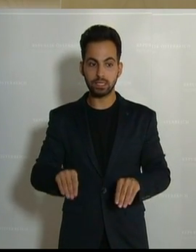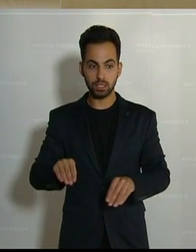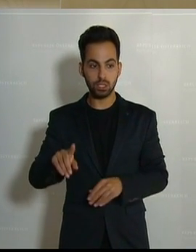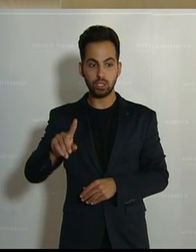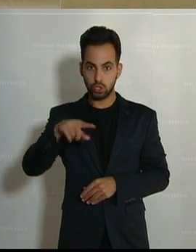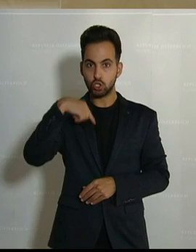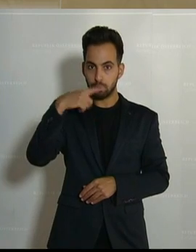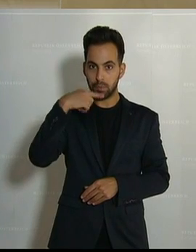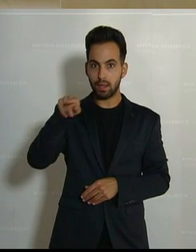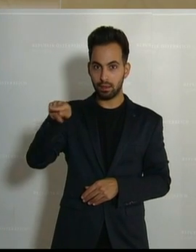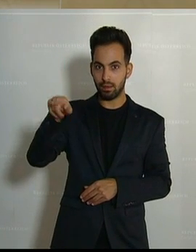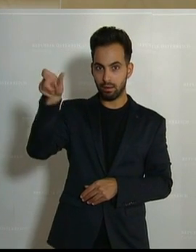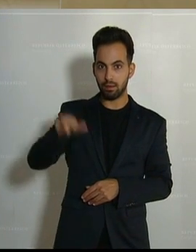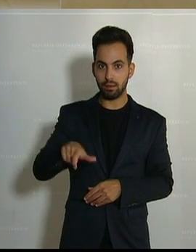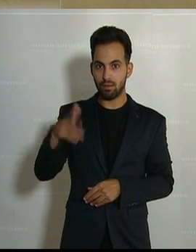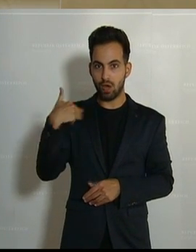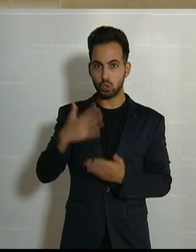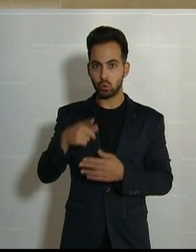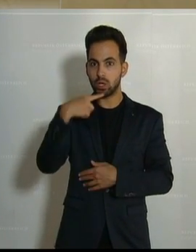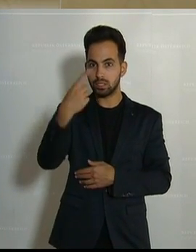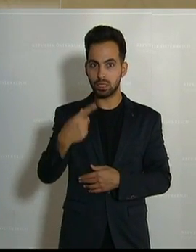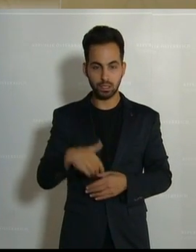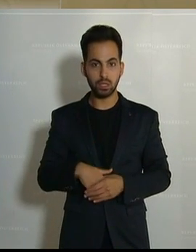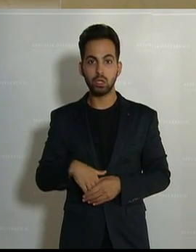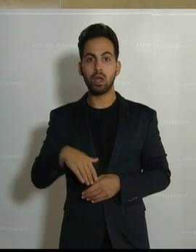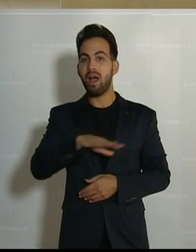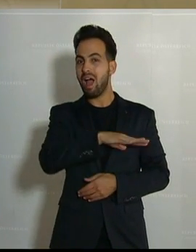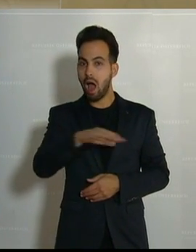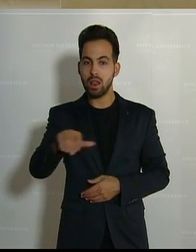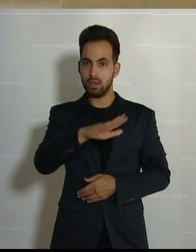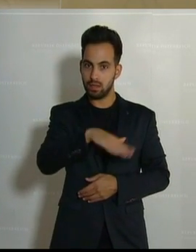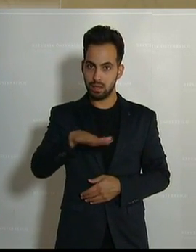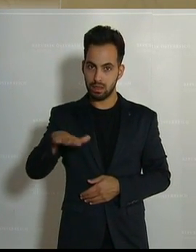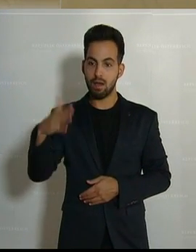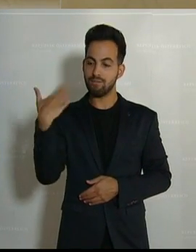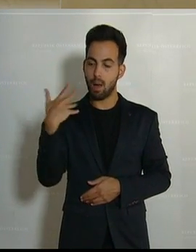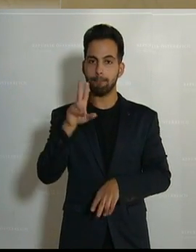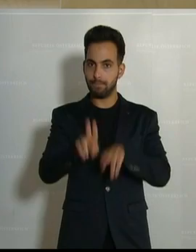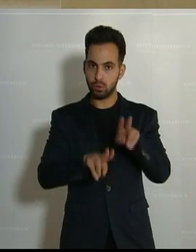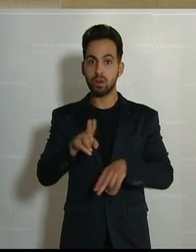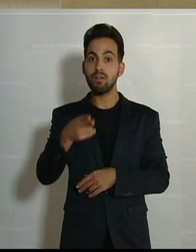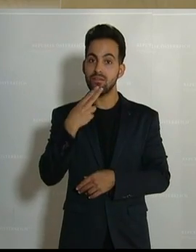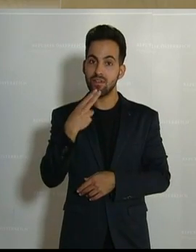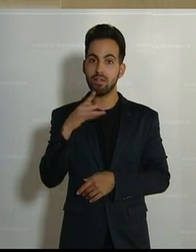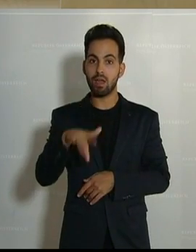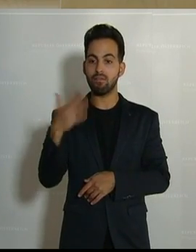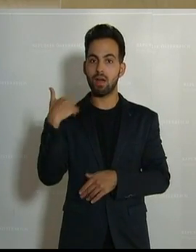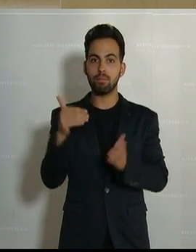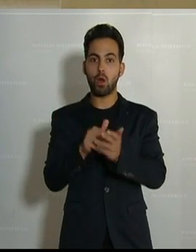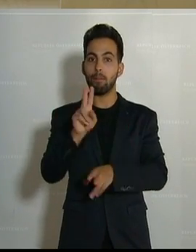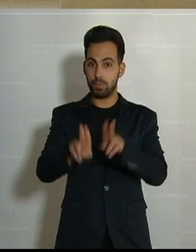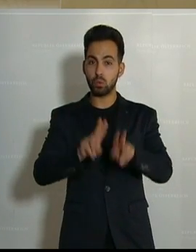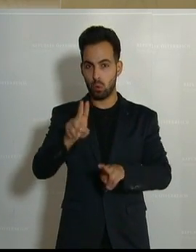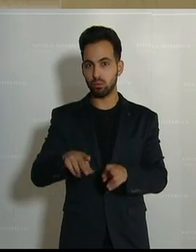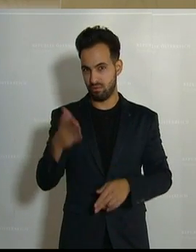Herrn Taschner. Und ich glaube, das kann man auch so stehen lassen, es wurden alle Kinder betreut, die eine Betreuung gebraucht haben.